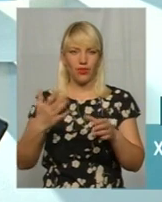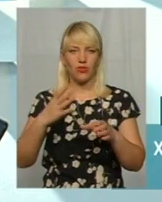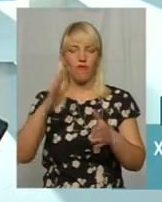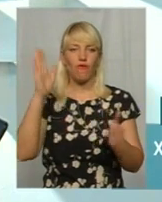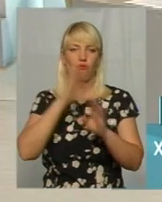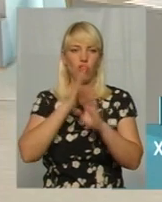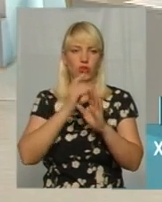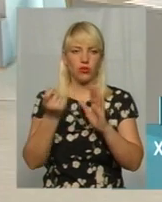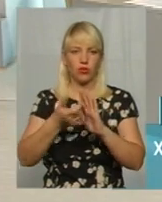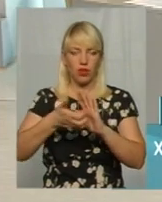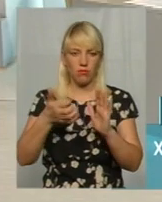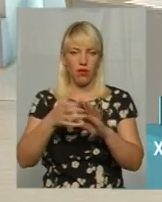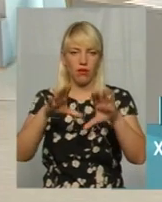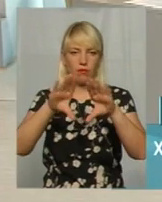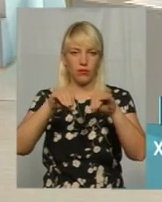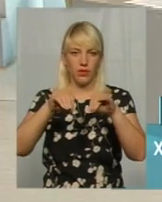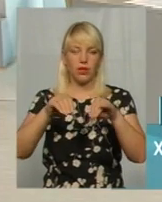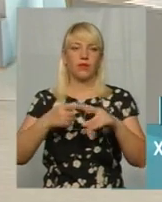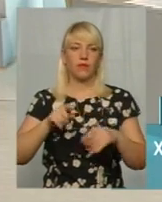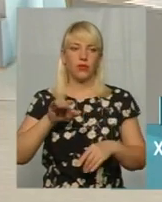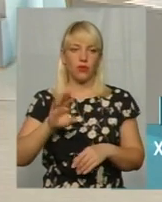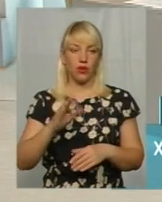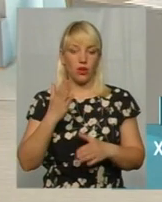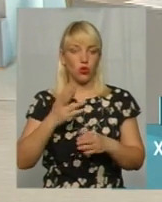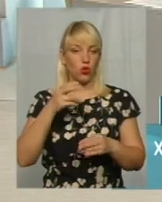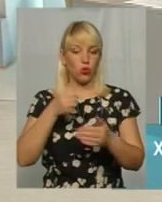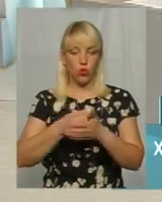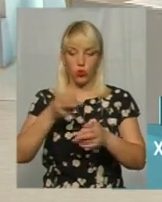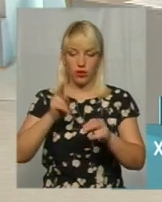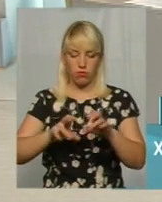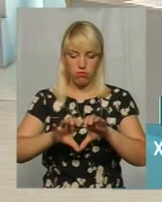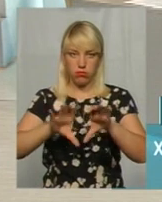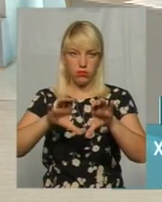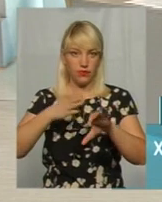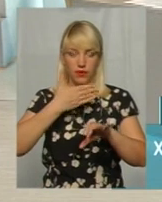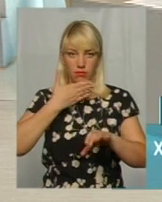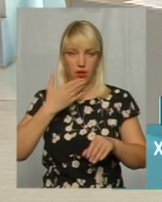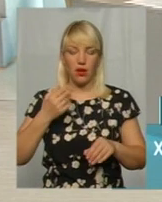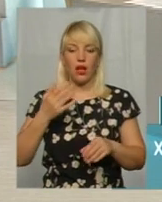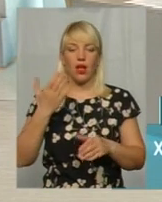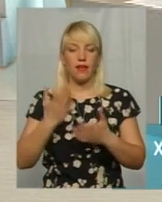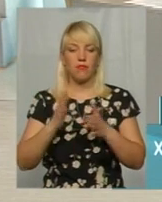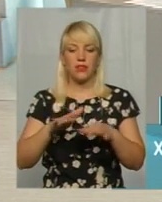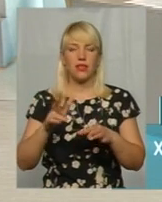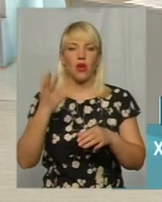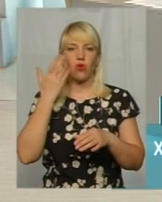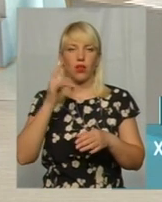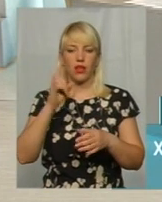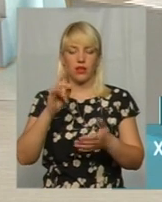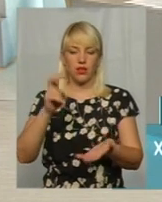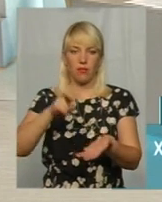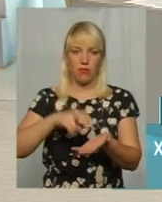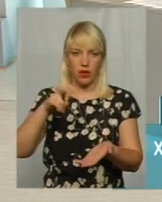дитину. Змоделюємо отаку ситуацію, що не до кінця накачано, відповідно, є місця, на які, стрибнувши, дитина пошкодила ногу, дай Бог,